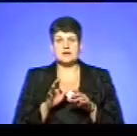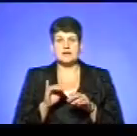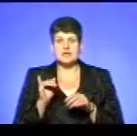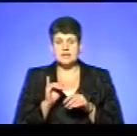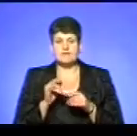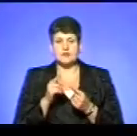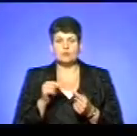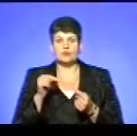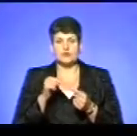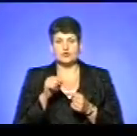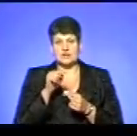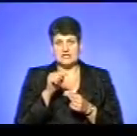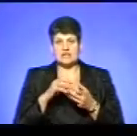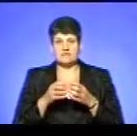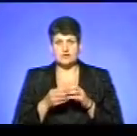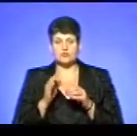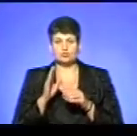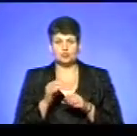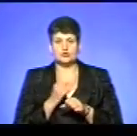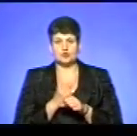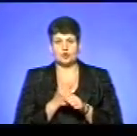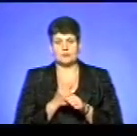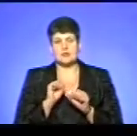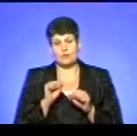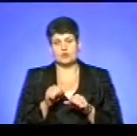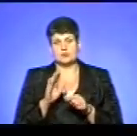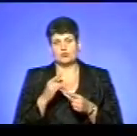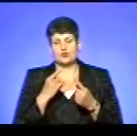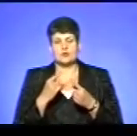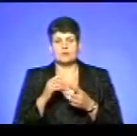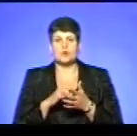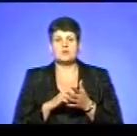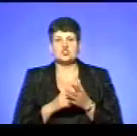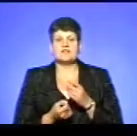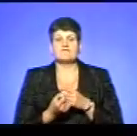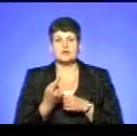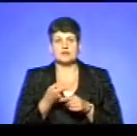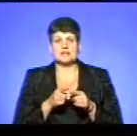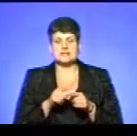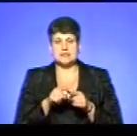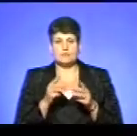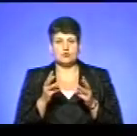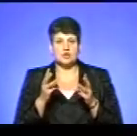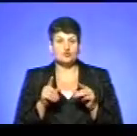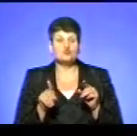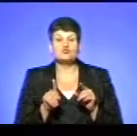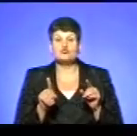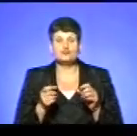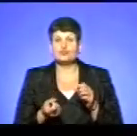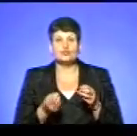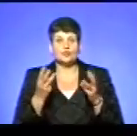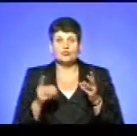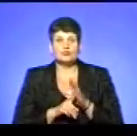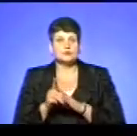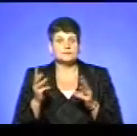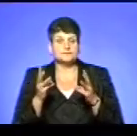І відповідно їхніх висновок можна буде говорити про причину виникнення цієї пожежі. Тобто чому зайнялися цистерни